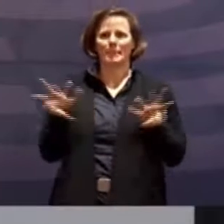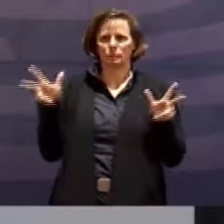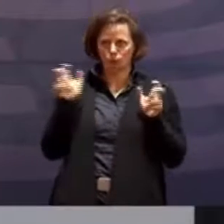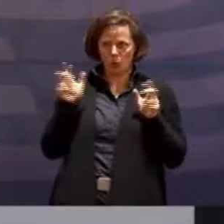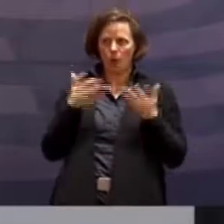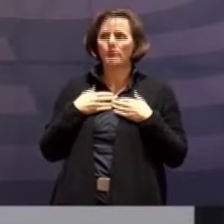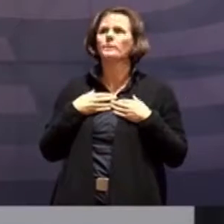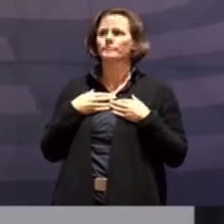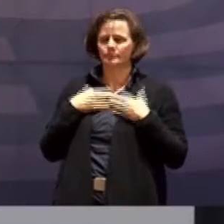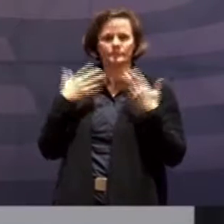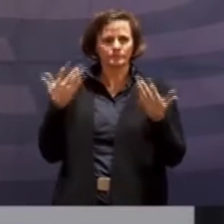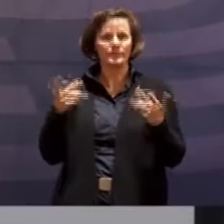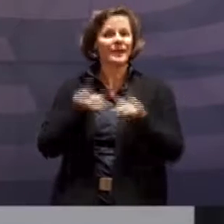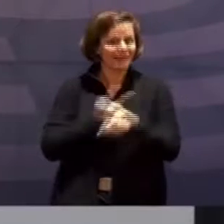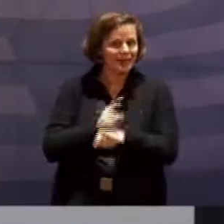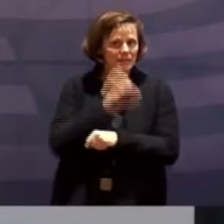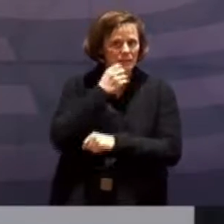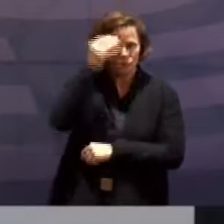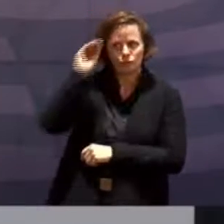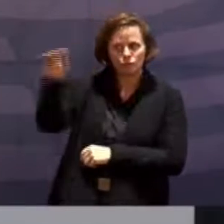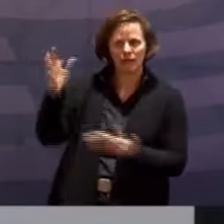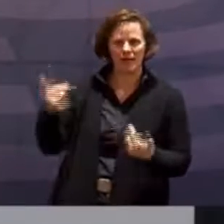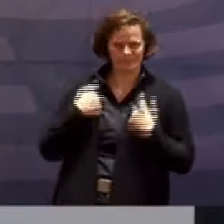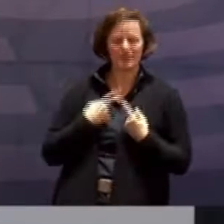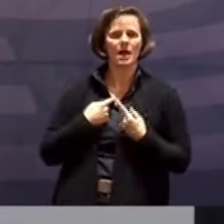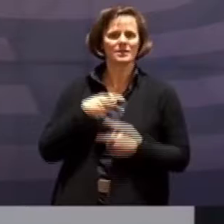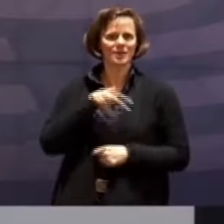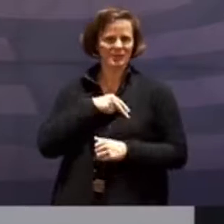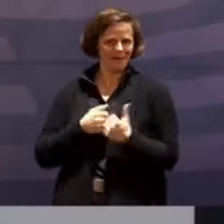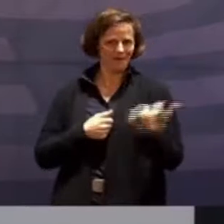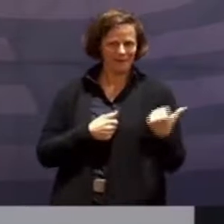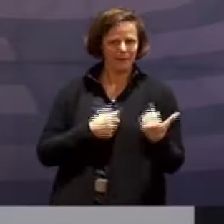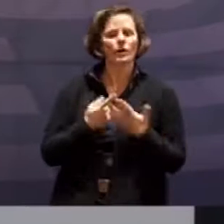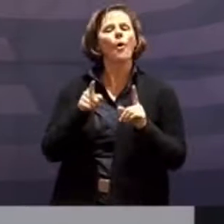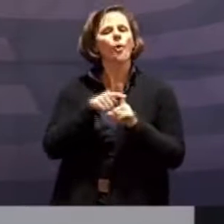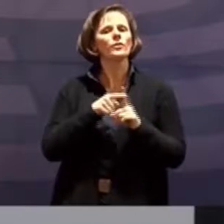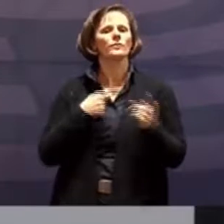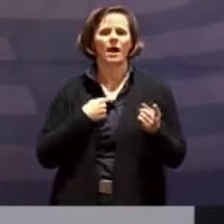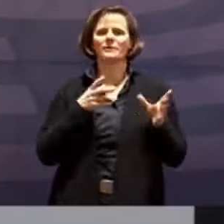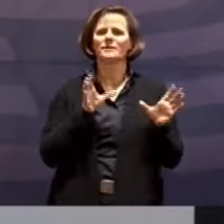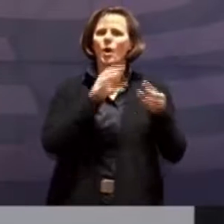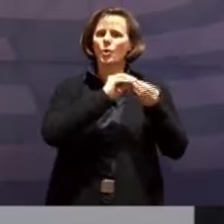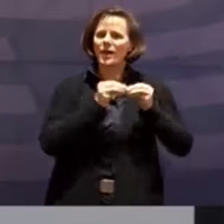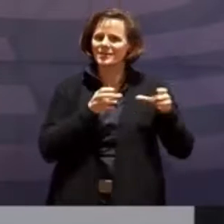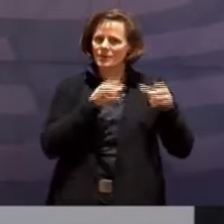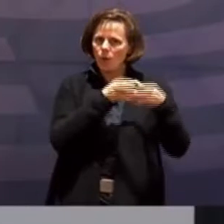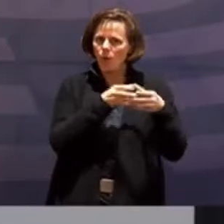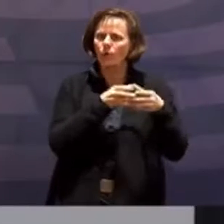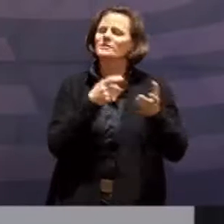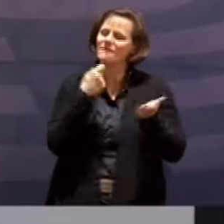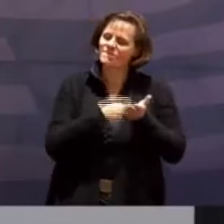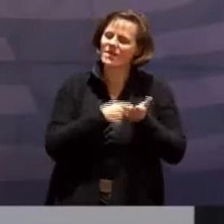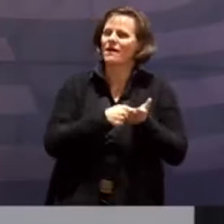zusagen, dass wir als Linke und auch als Koalition in den kommenden Jahren Wert darauf legen werden, in der Krisenbewältigung